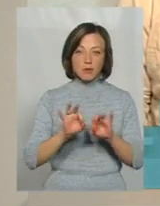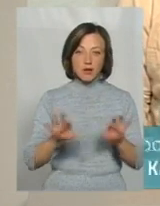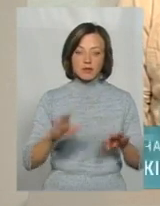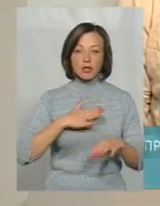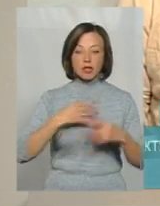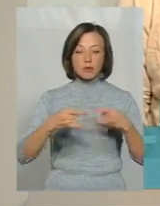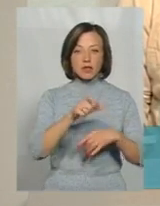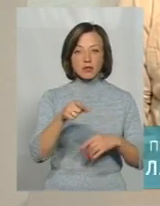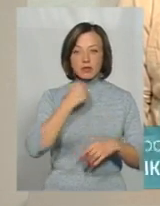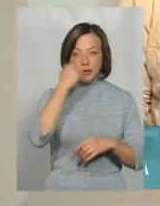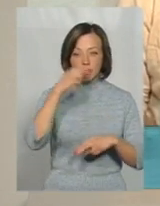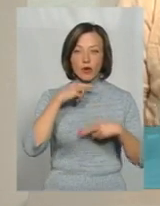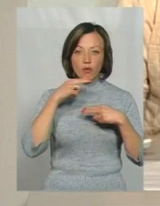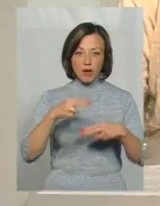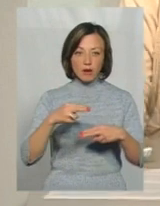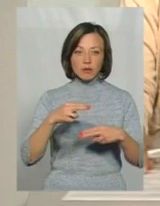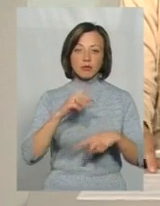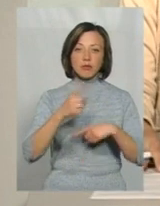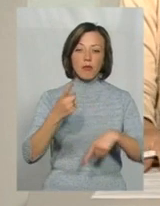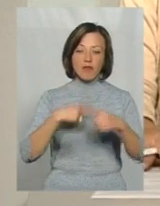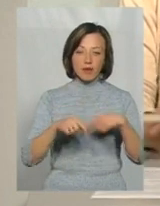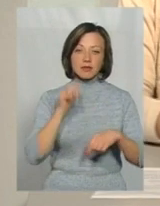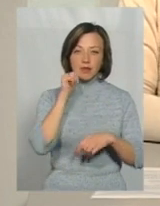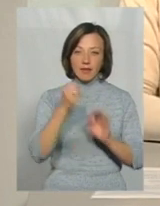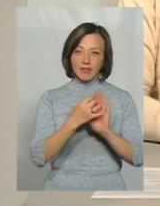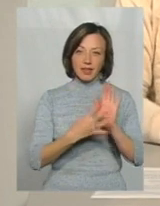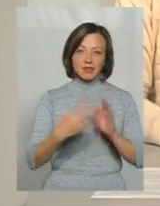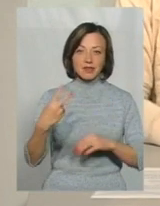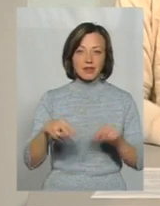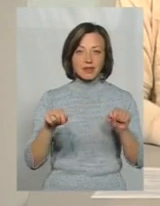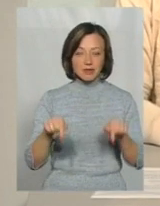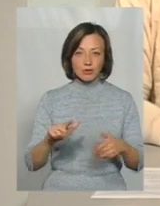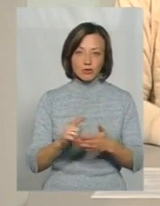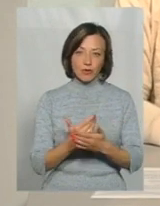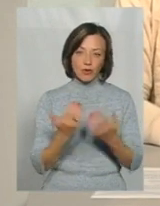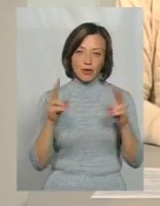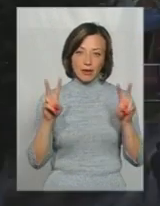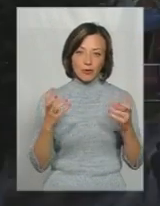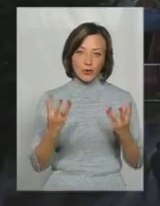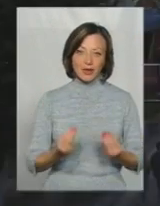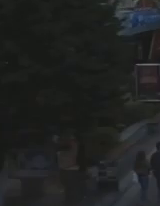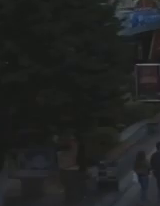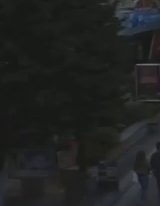Нашим глядачам дякуємо за увагу. Повернемось до вас завтра у 19.20 з новою темою дня.